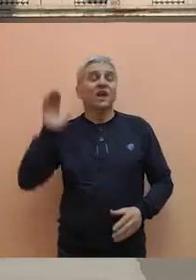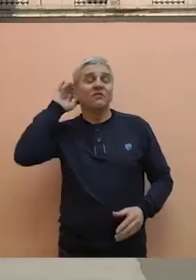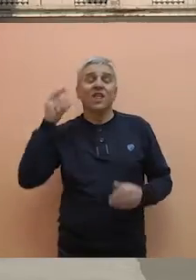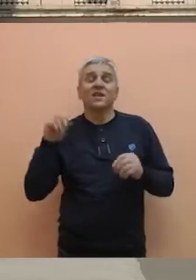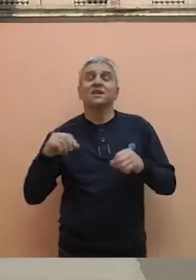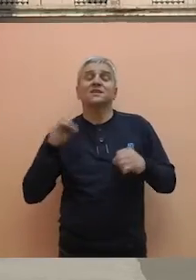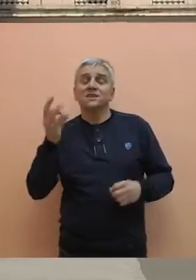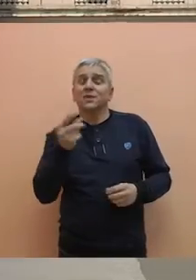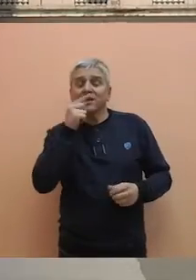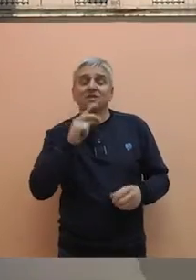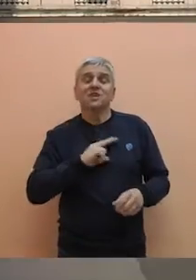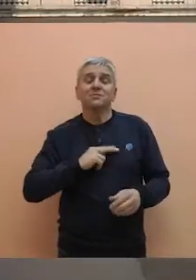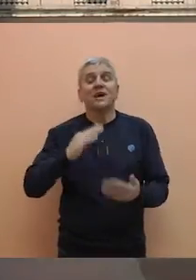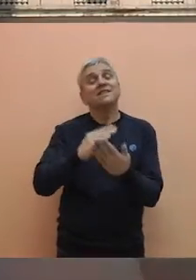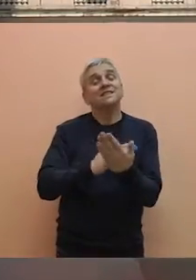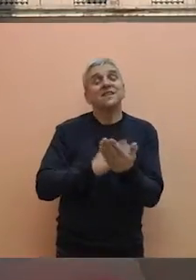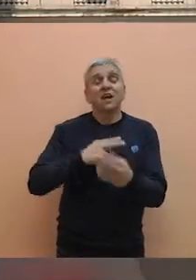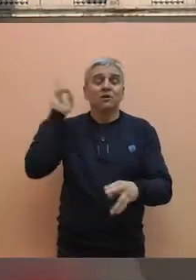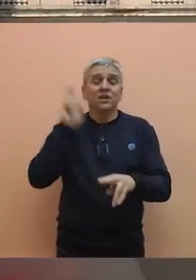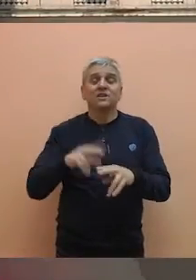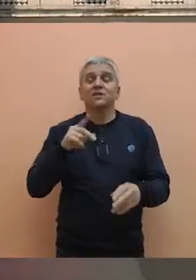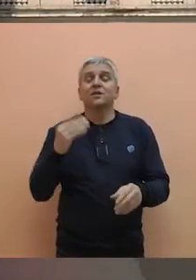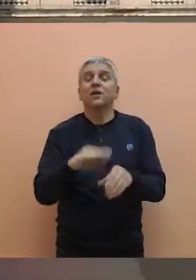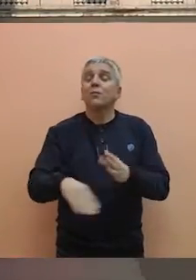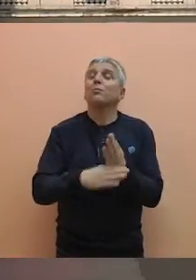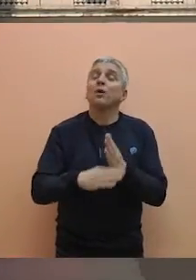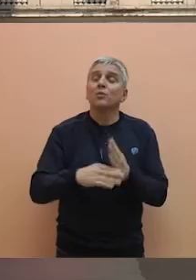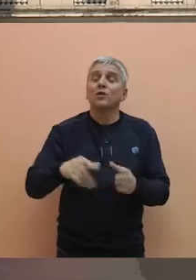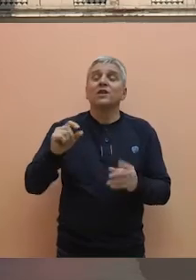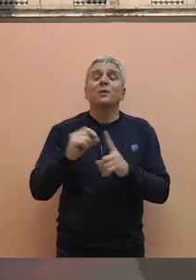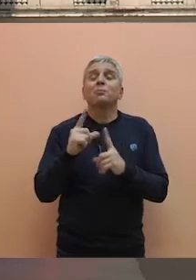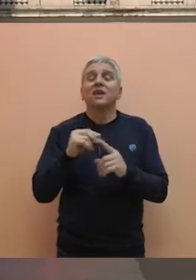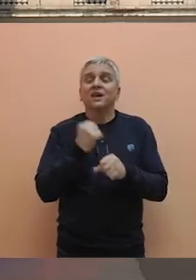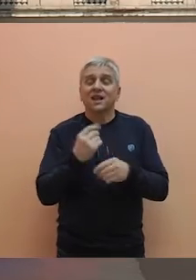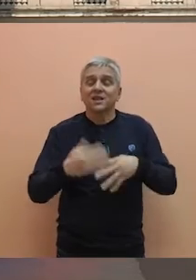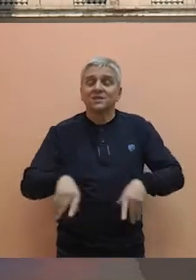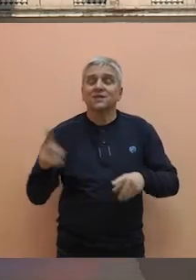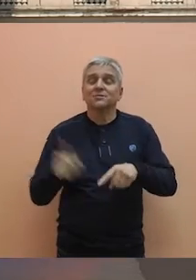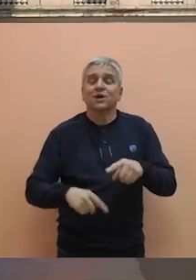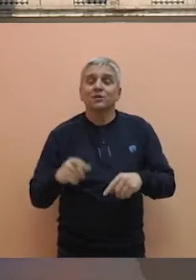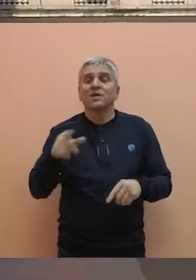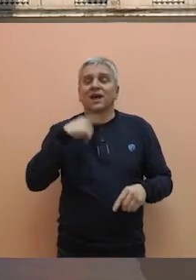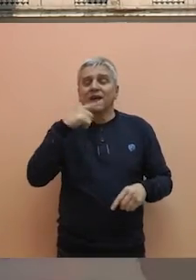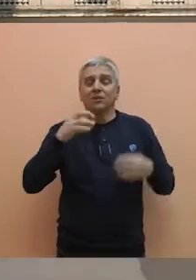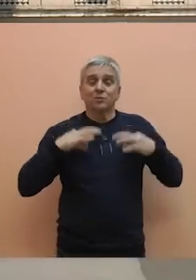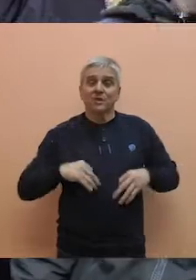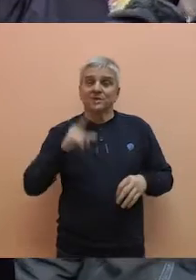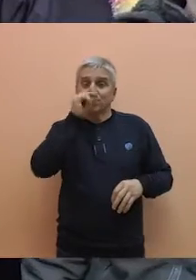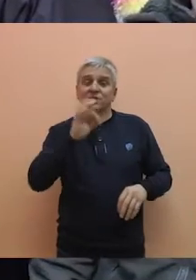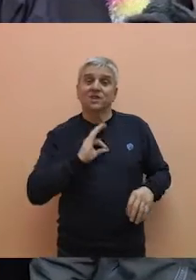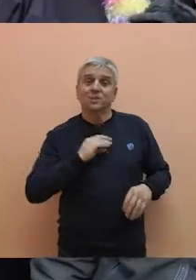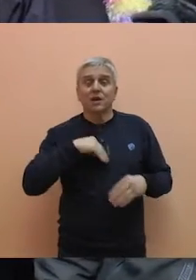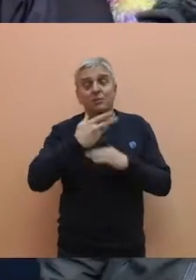Vlada Srbije ima zakonsko rešenje da pomogne otpuštenim radnicima Pika Bečeji, rekao je predsjednik opštine Bečeji Vuk